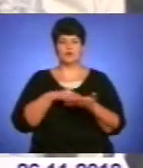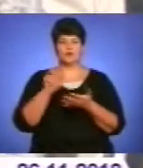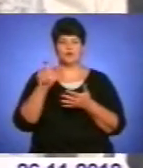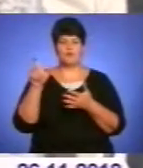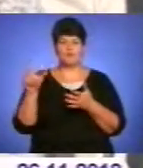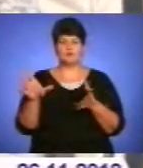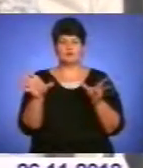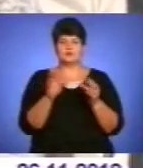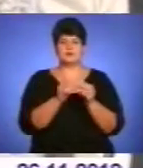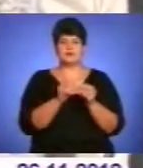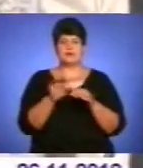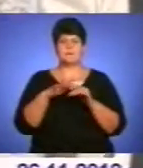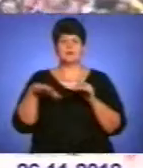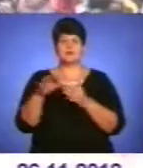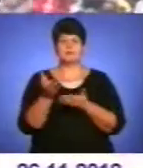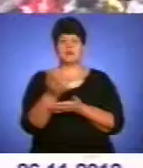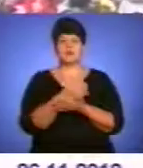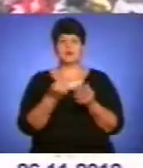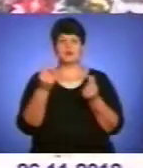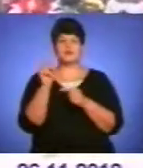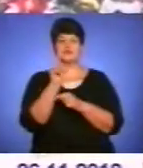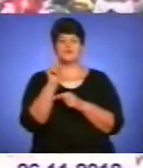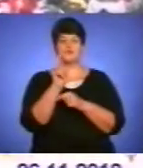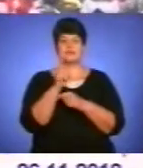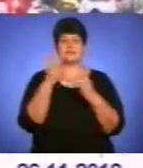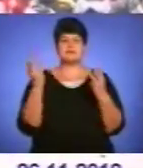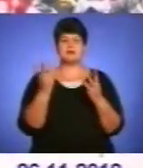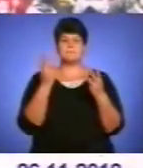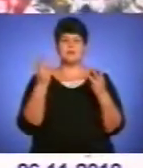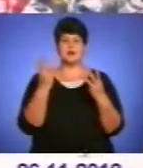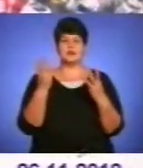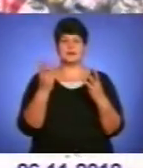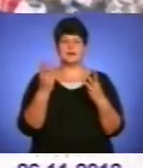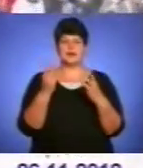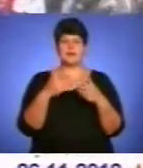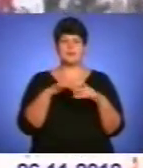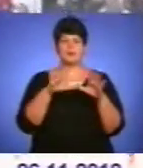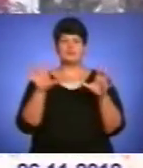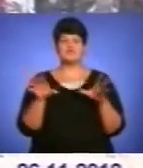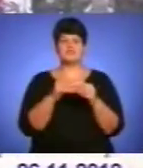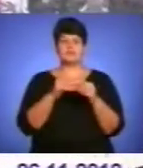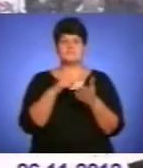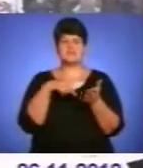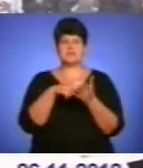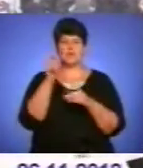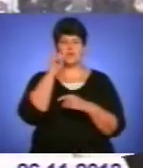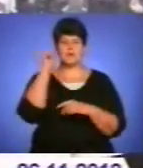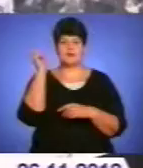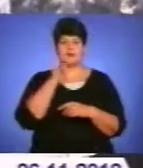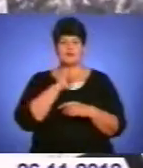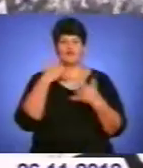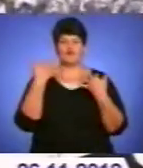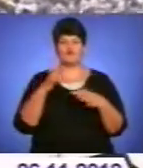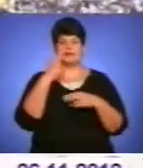Зокрема, на Майдані збирали кошти на свідчки, які запалювали на меморіалах у всіх містах України. Вже